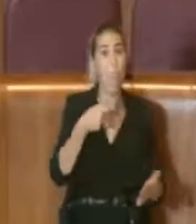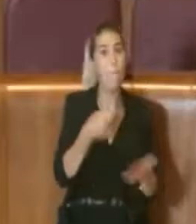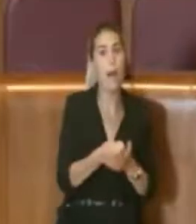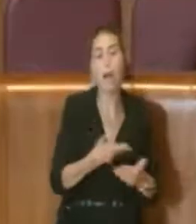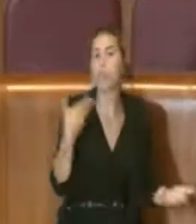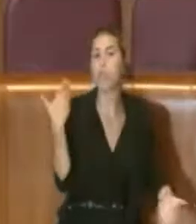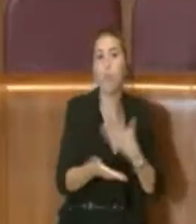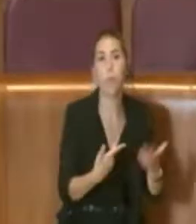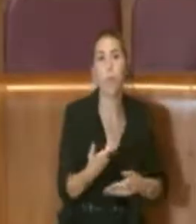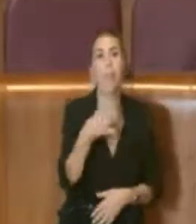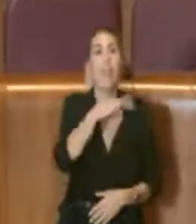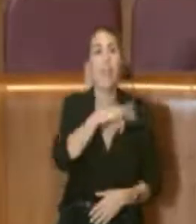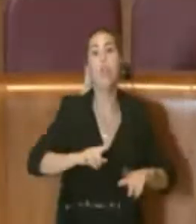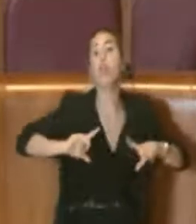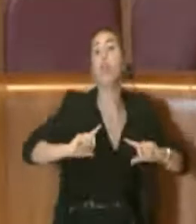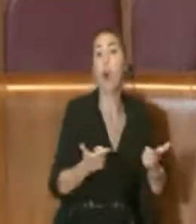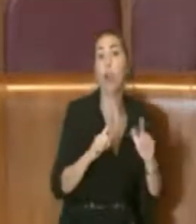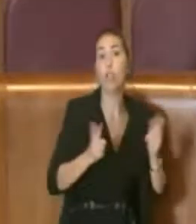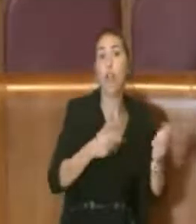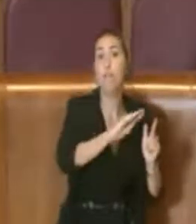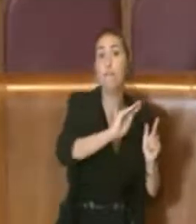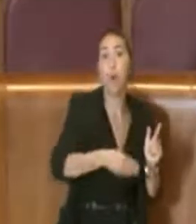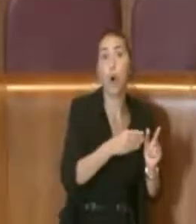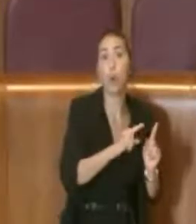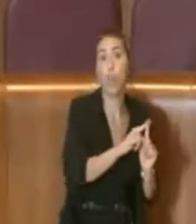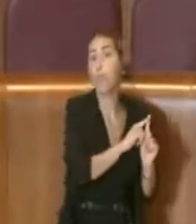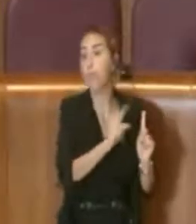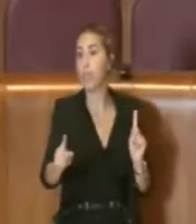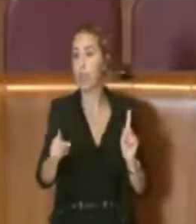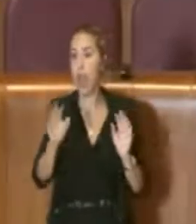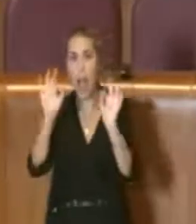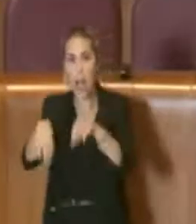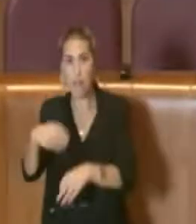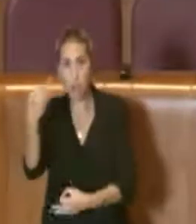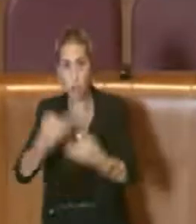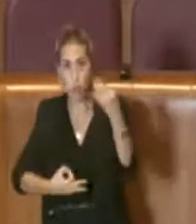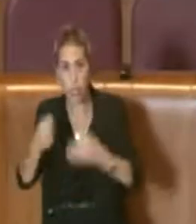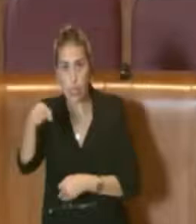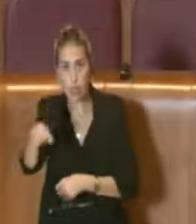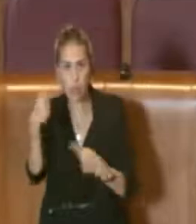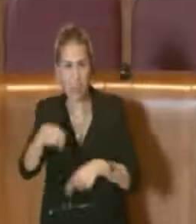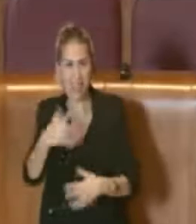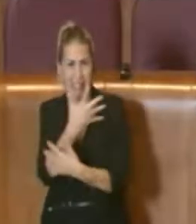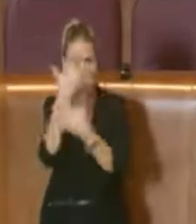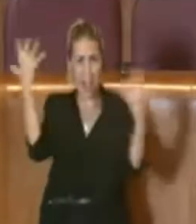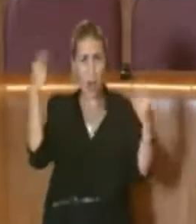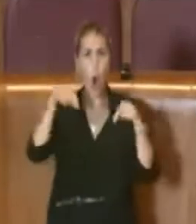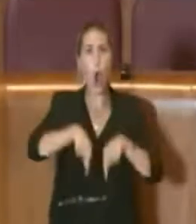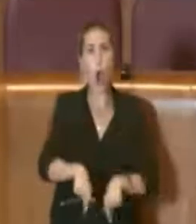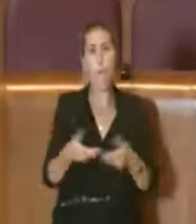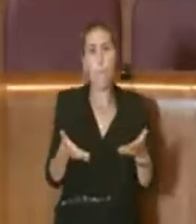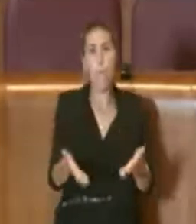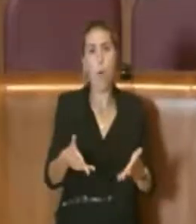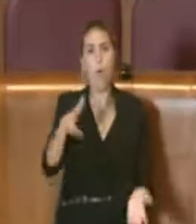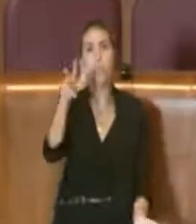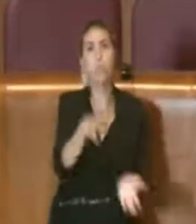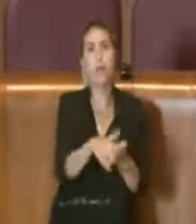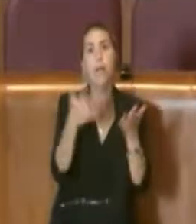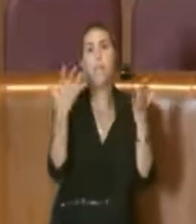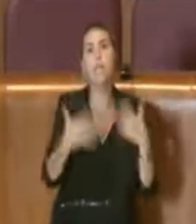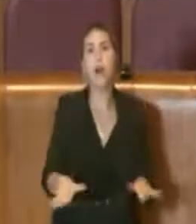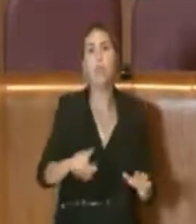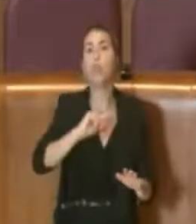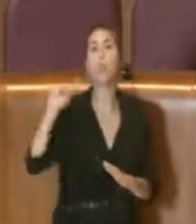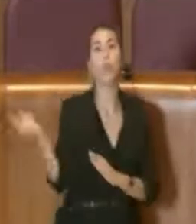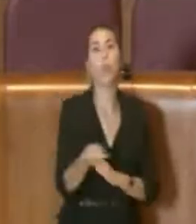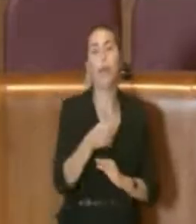gli interessi non ci sono e prima di arrivare a giudizio in tribunale chiaro è che oggi abbiamo approvato quasi tutte le lettere